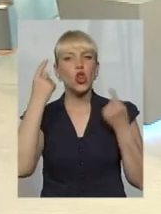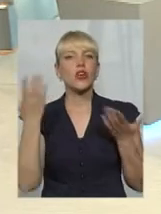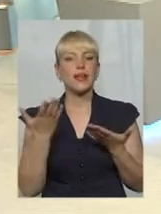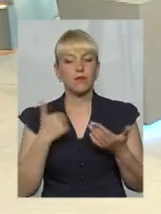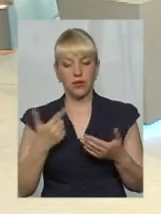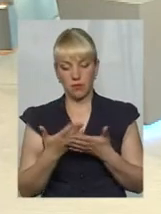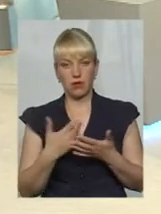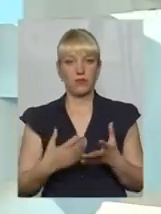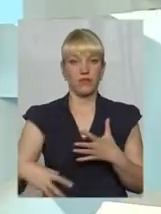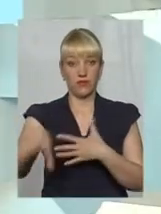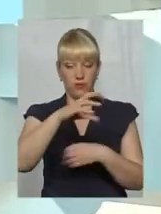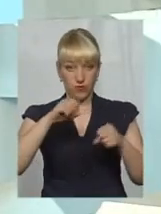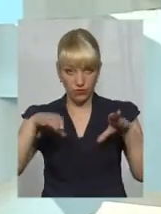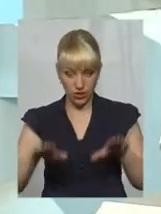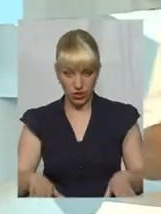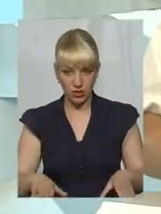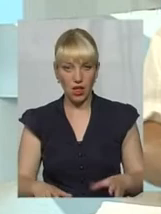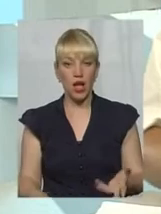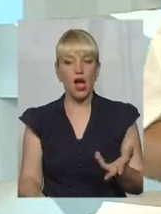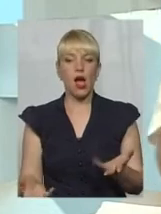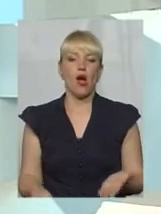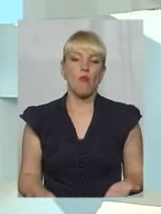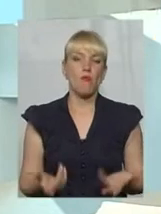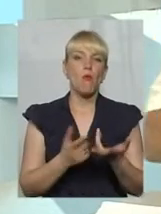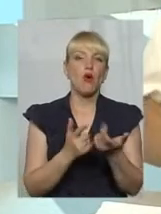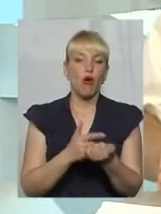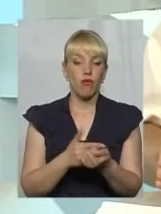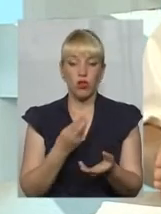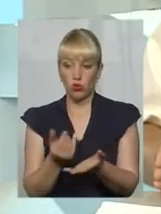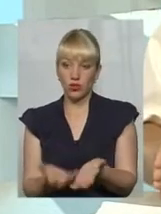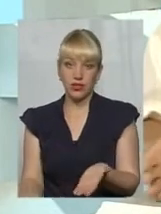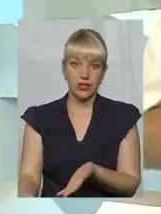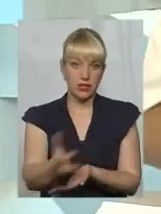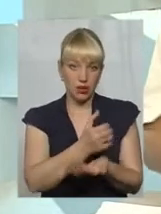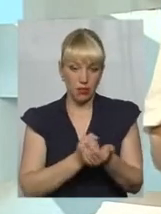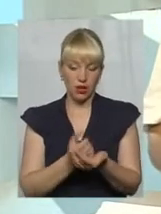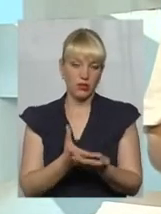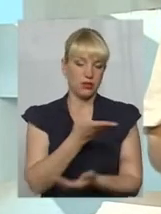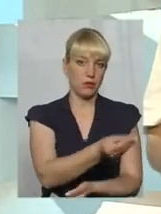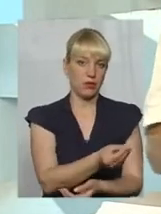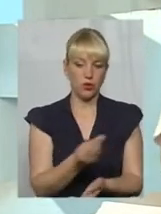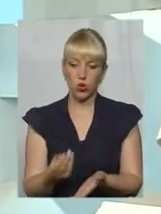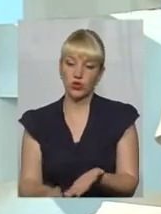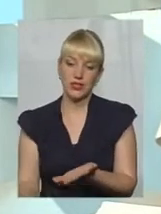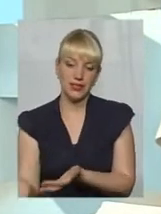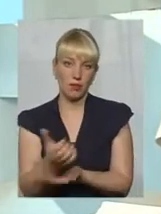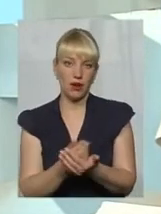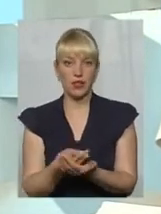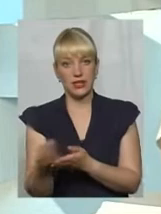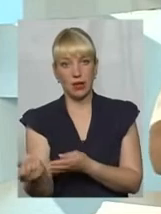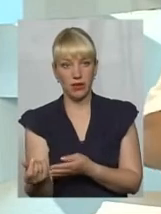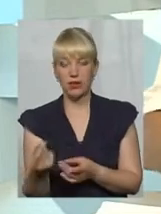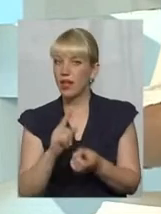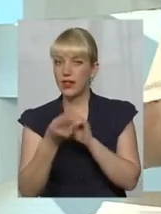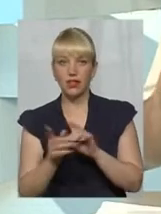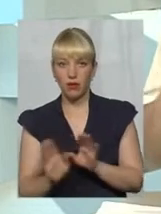порахували, скільки нам треба, нам треба зібрати гроші і заплатити. Зібрати гроші і заплатити. Не навпаки, а отак має бути.